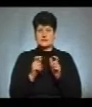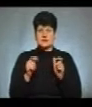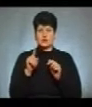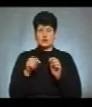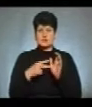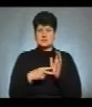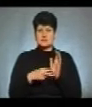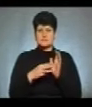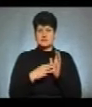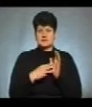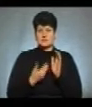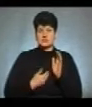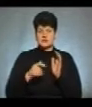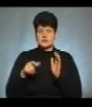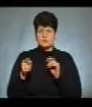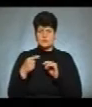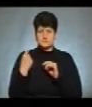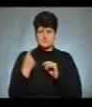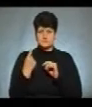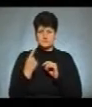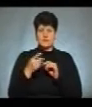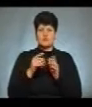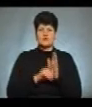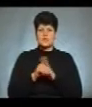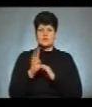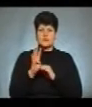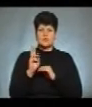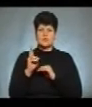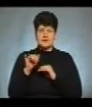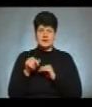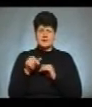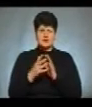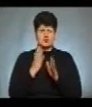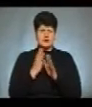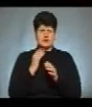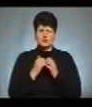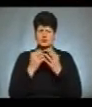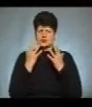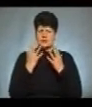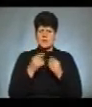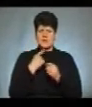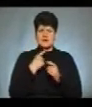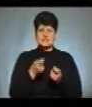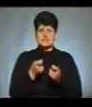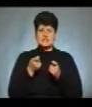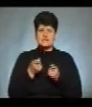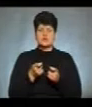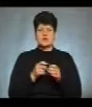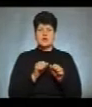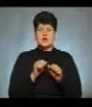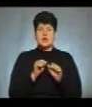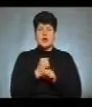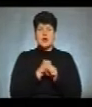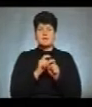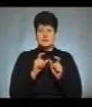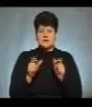78 жителям Тернополя почали з 4 квітня. Відтоді такі черги тут щодня, розповідає завідувач аптеки Ольга Жерука. Каже, вчора